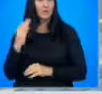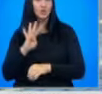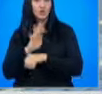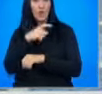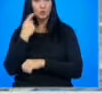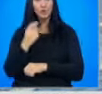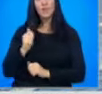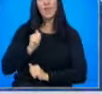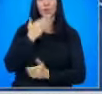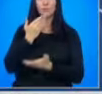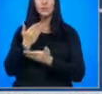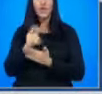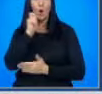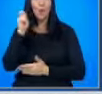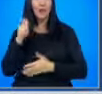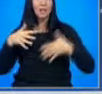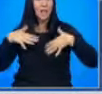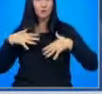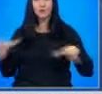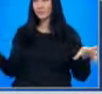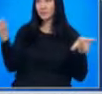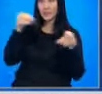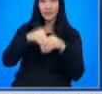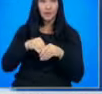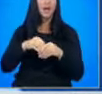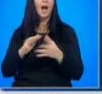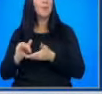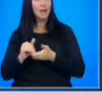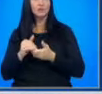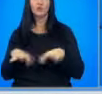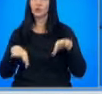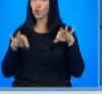НАТО обеща Украина и Грузия да се присъединят към Альянса, когато станат готови.